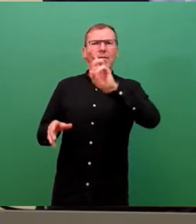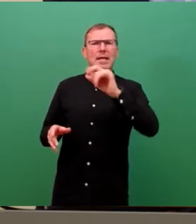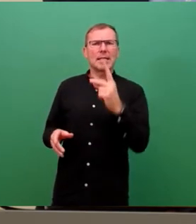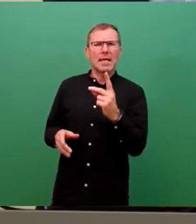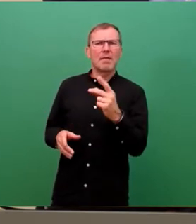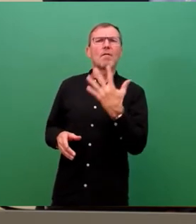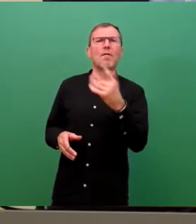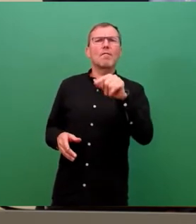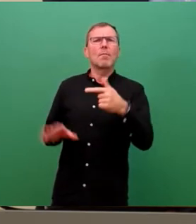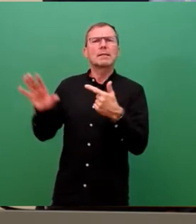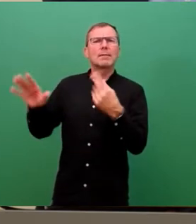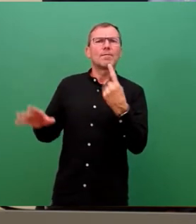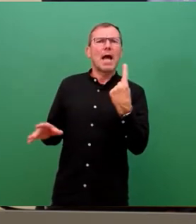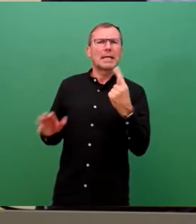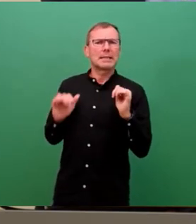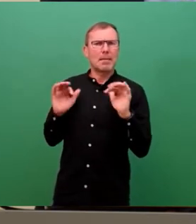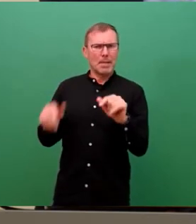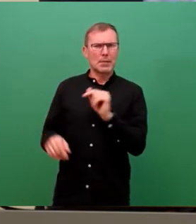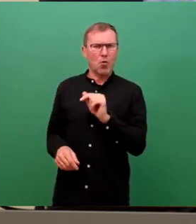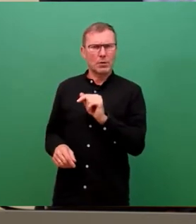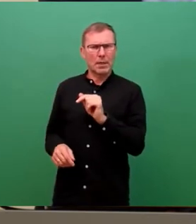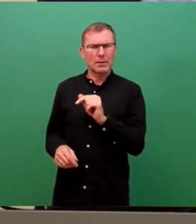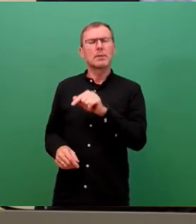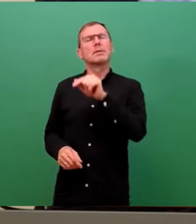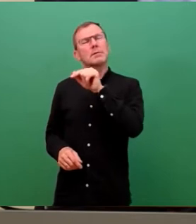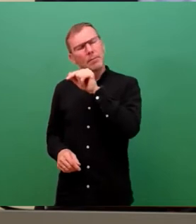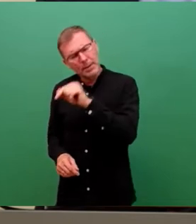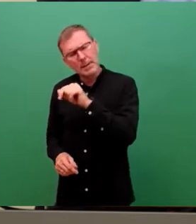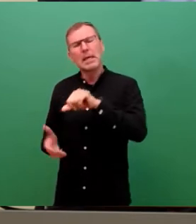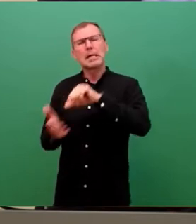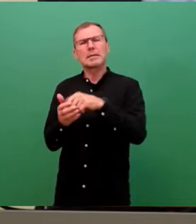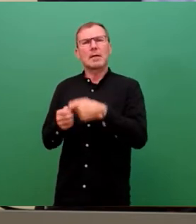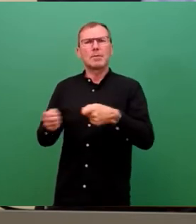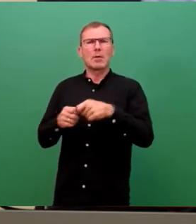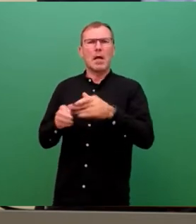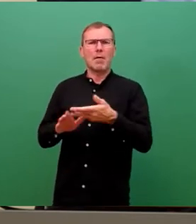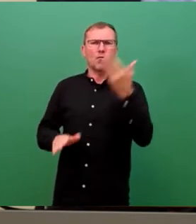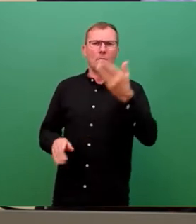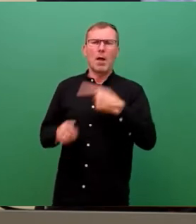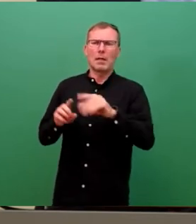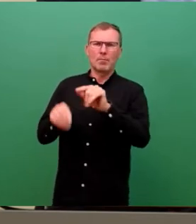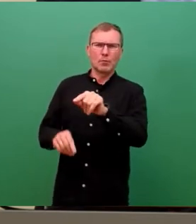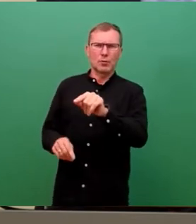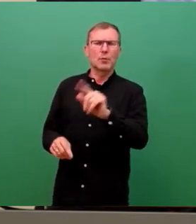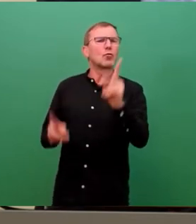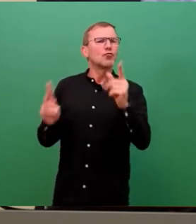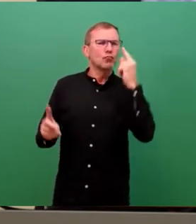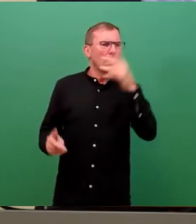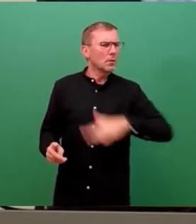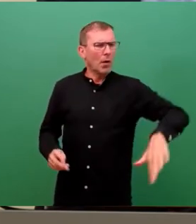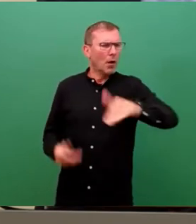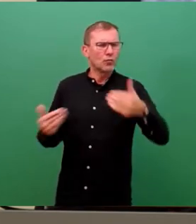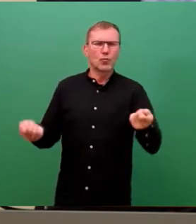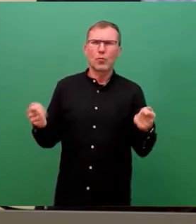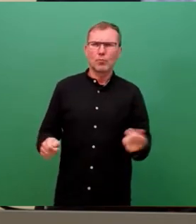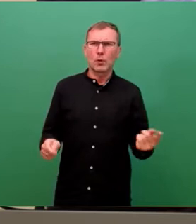,741 Millionen wurde da die Zweckbindung aufgehoben und anderweitig verwendet, so wie es der Stadtrat beschlossen hat, aber